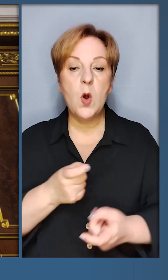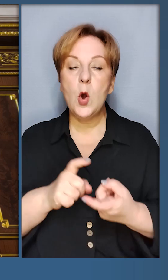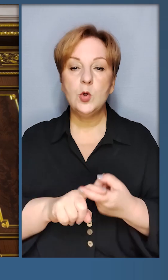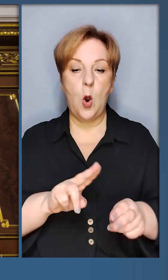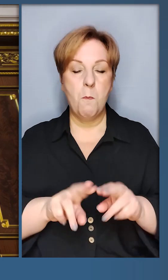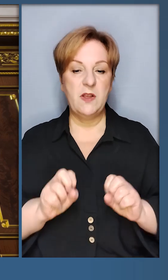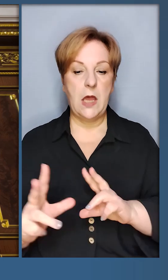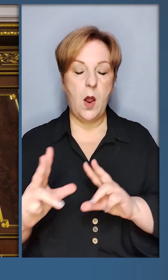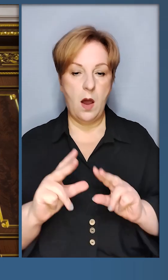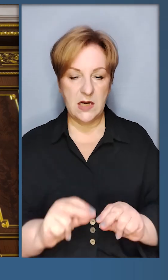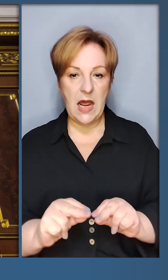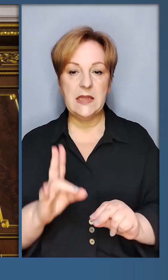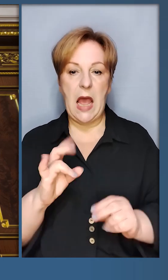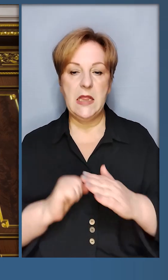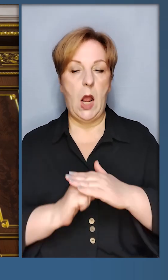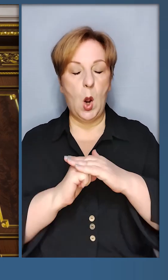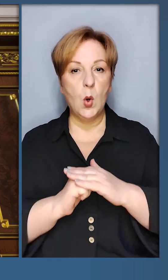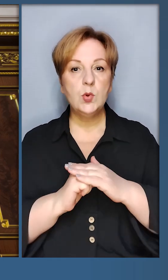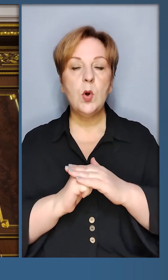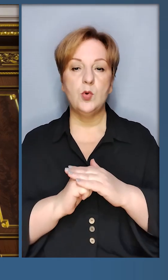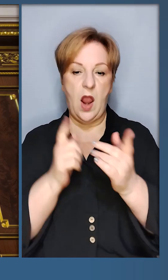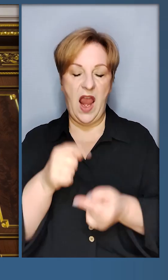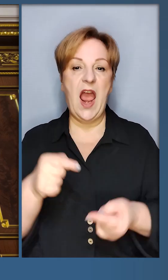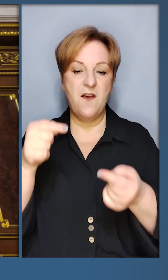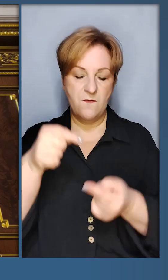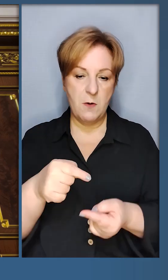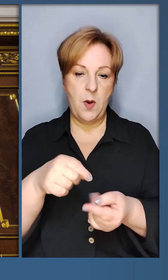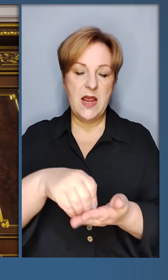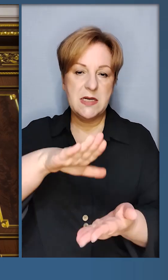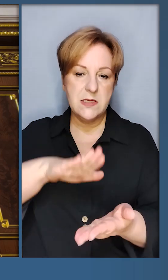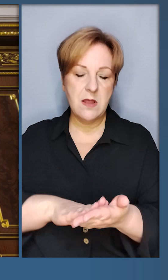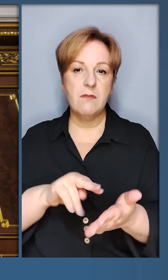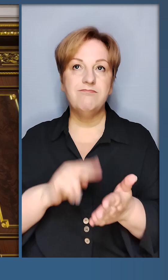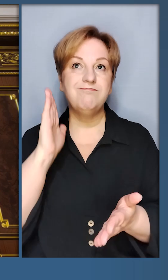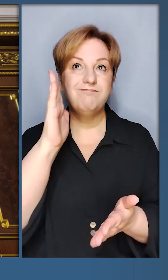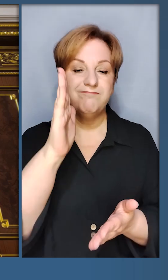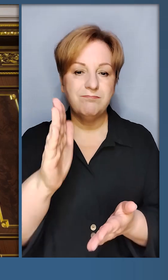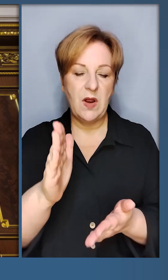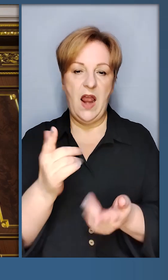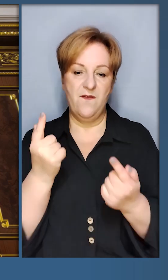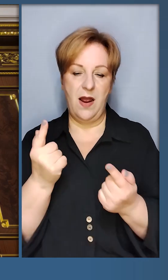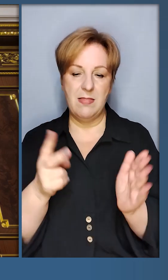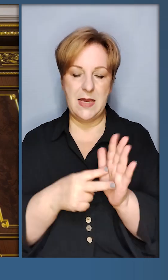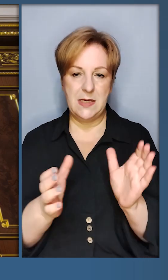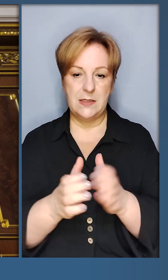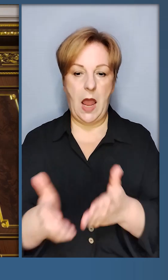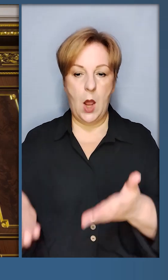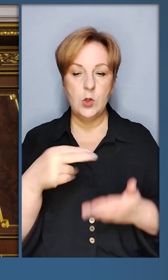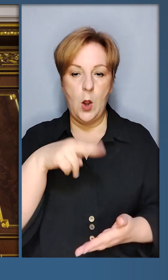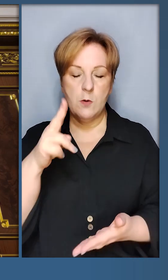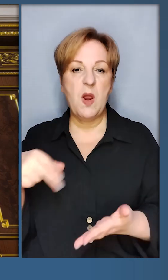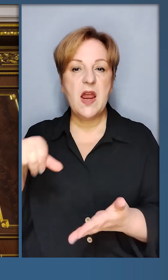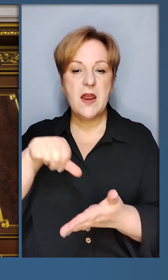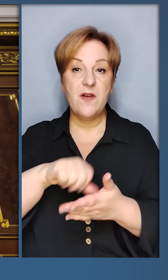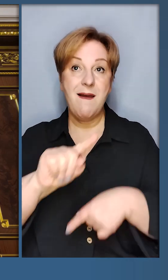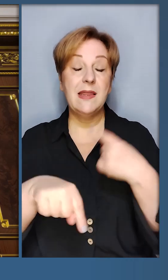щодо безпекових гарантій на основі відповідної декларації з Великою Сімкою. Запросив Норвегію